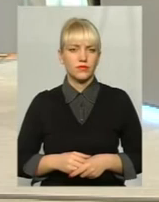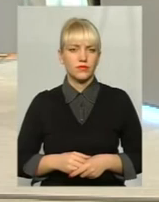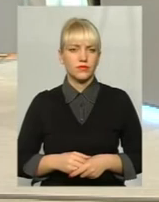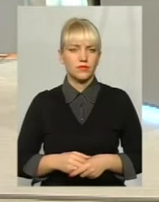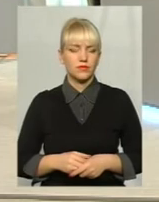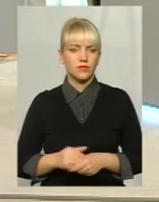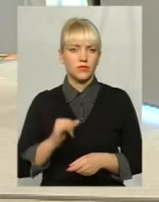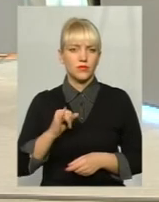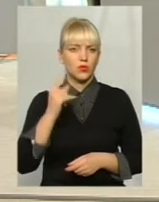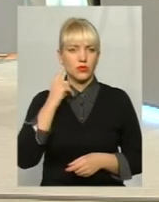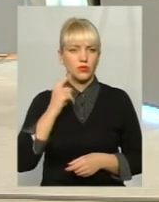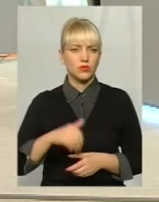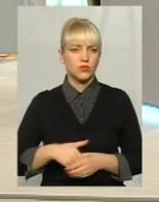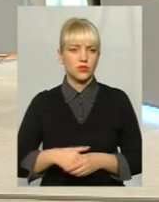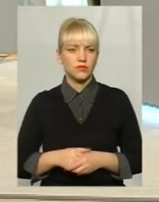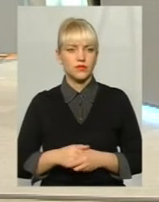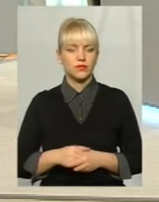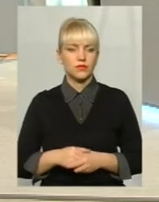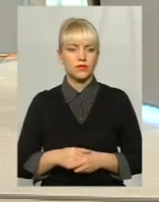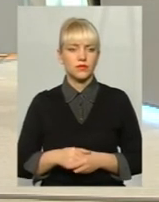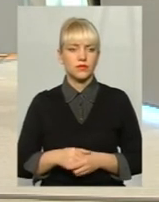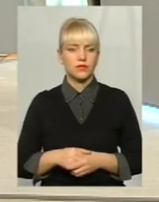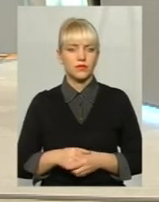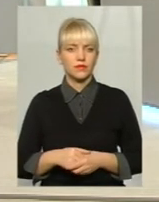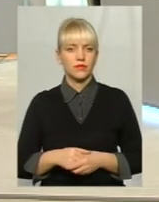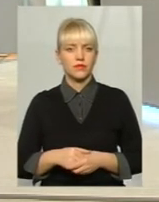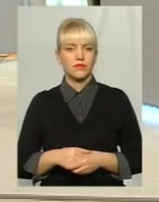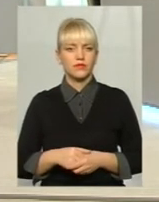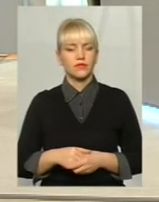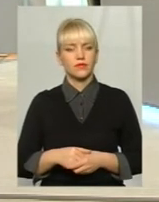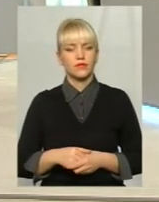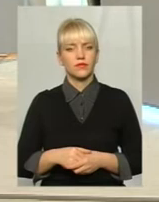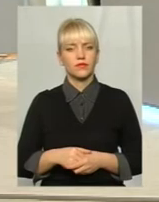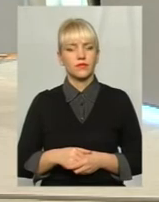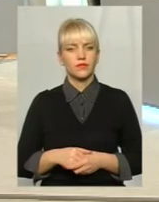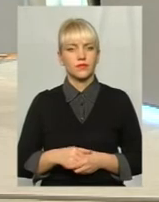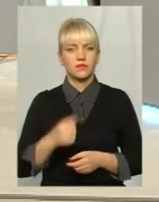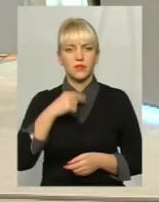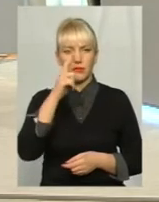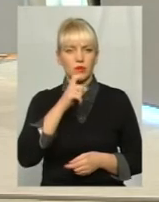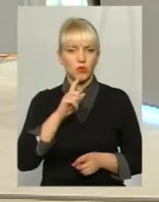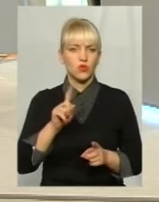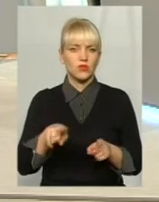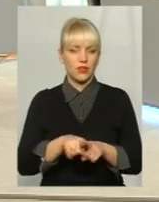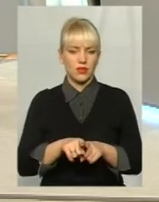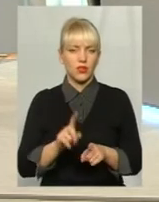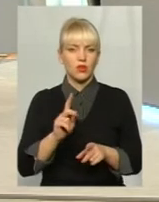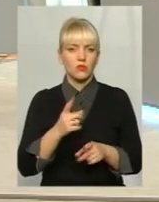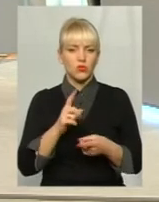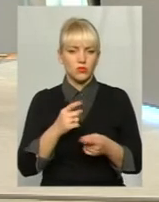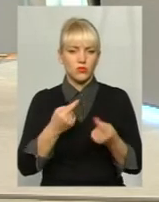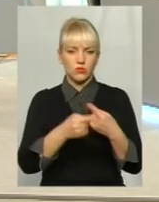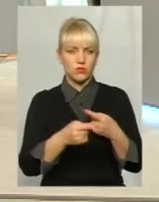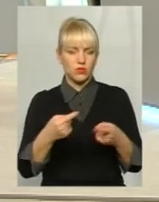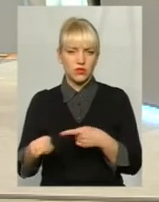регулюємо, щоб це саме... Ми не можемо поняти, що таке, хто нам допоможе в цьому, щоб